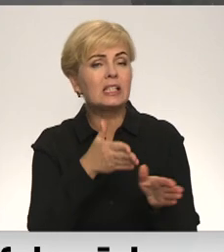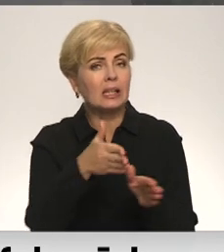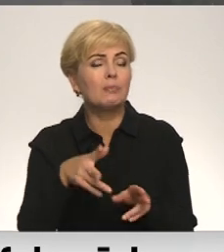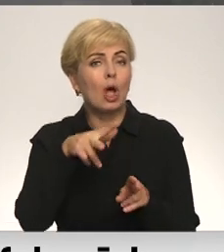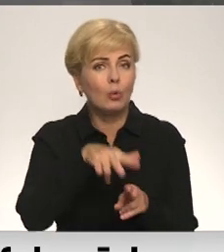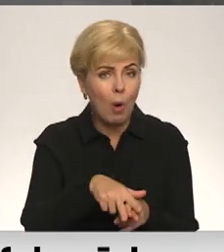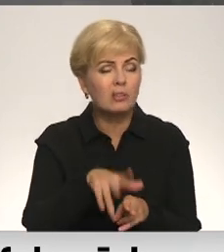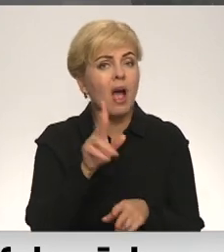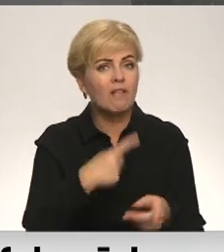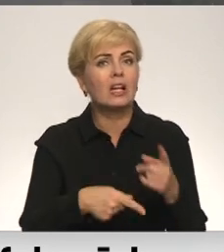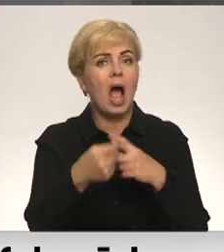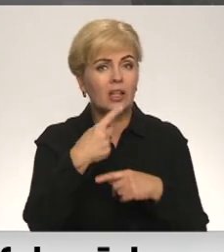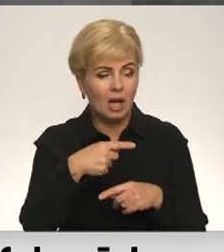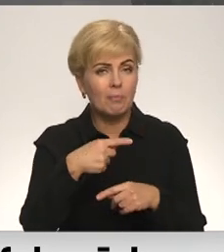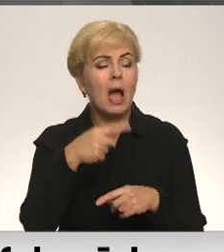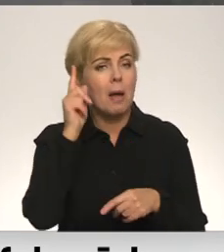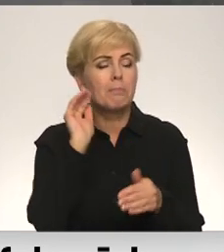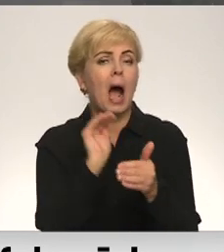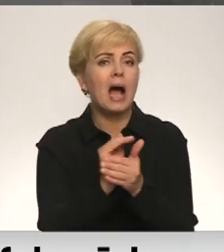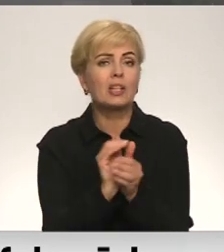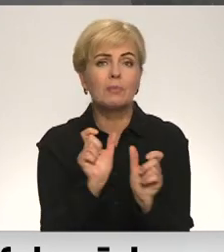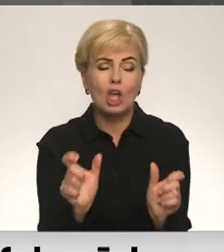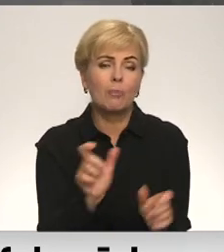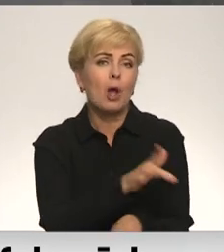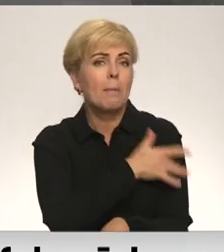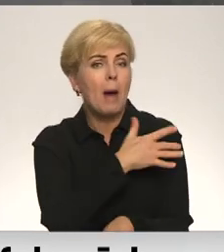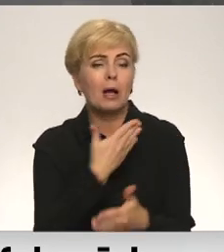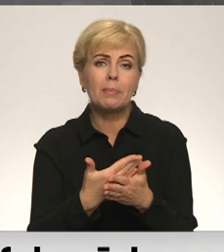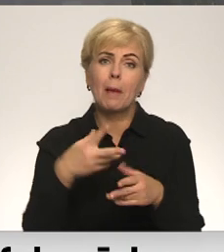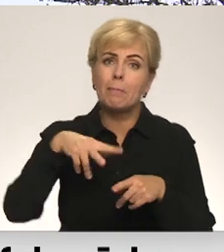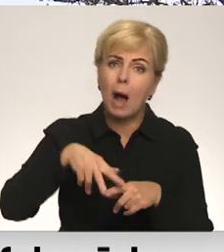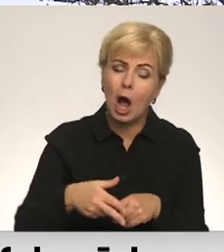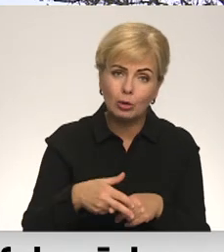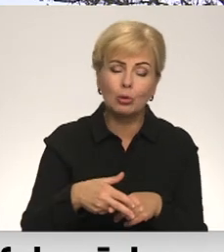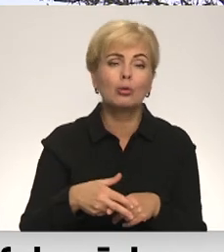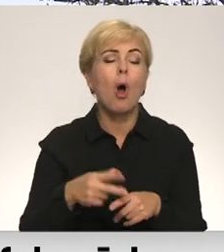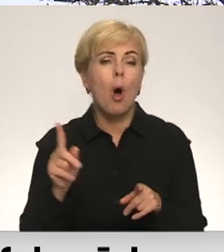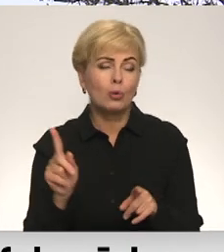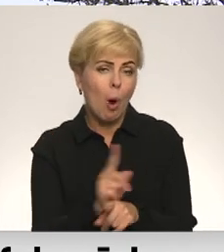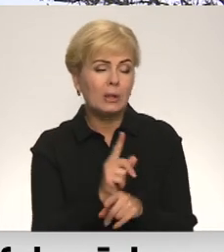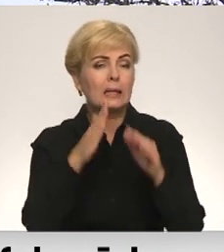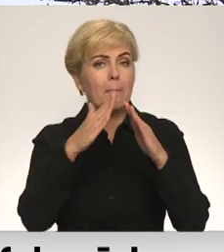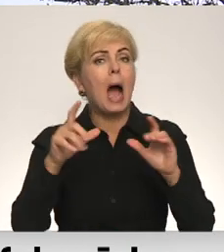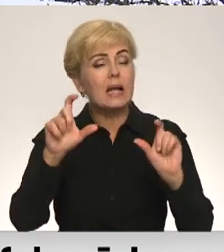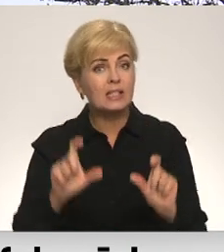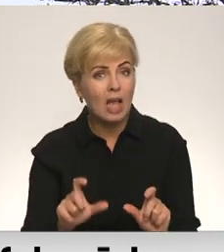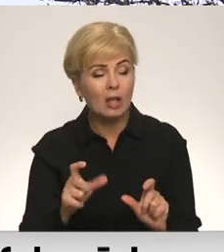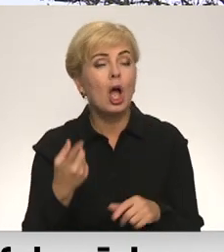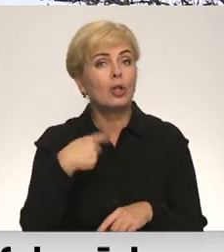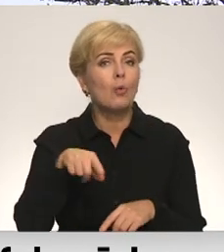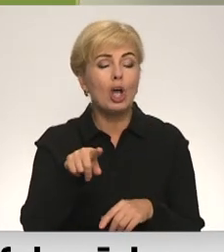atgriezties pie jau zināmiem ierobežojumiem, pakalpojami pārtraukšanas un komandantstundas ieviešanas. Taču no šiem